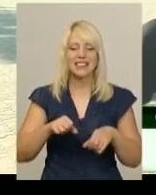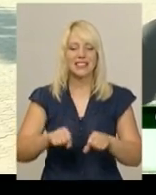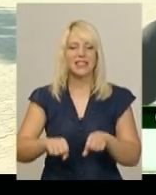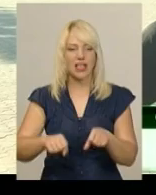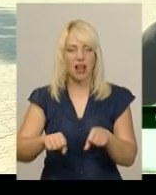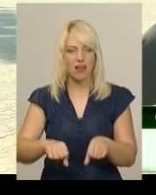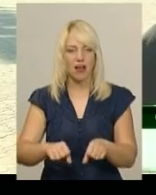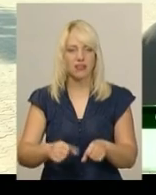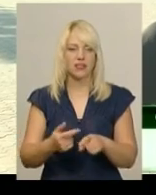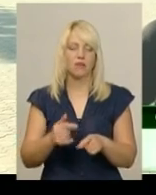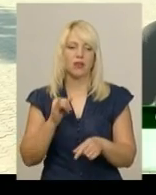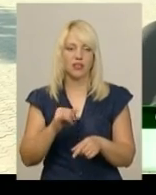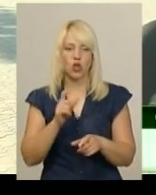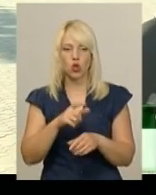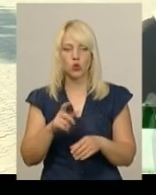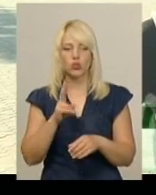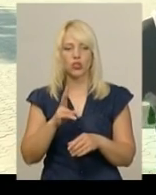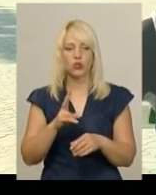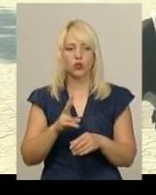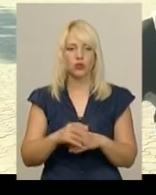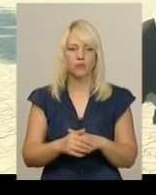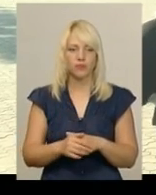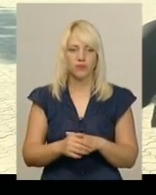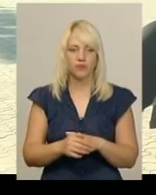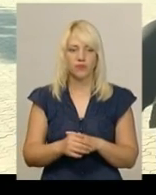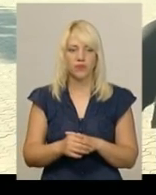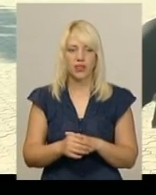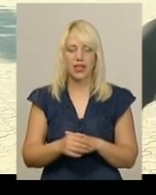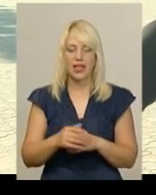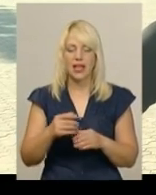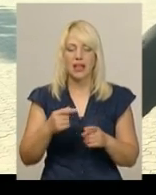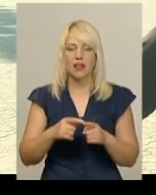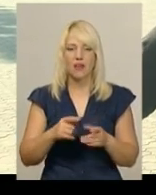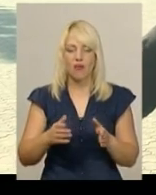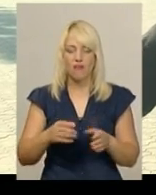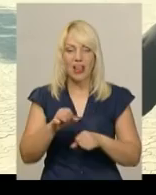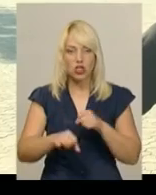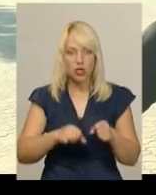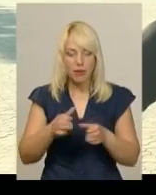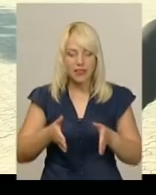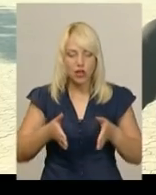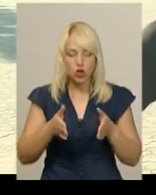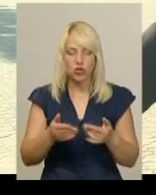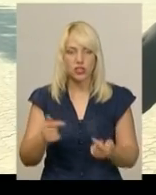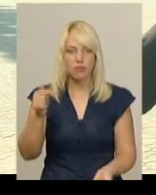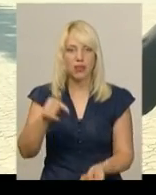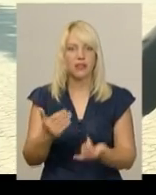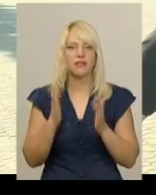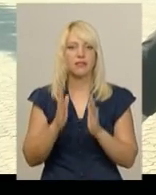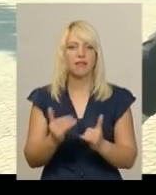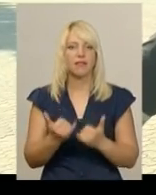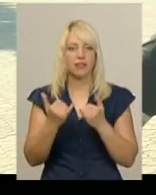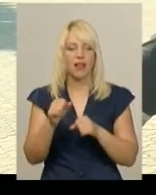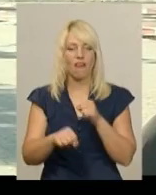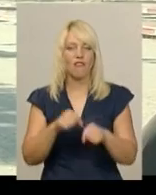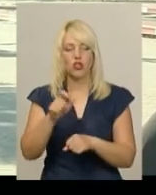ну і, відповідно, просто люди, які не орендується, що велосипедні доріжки призначені для велосипедистів. На них і неможливо нормально